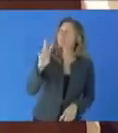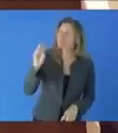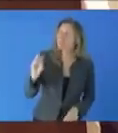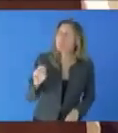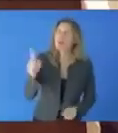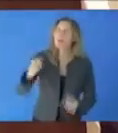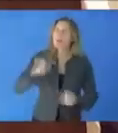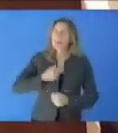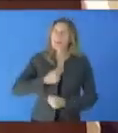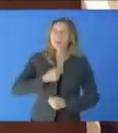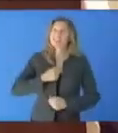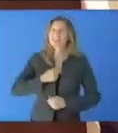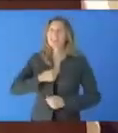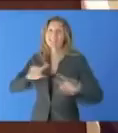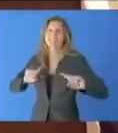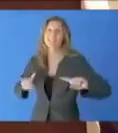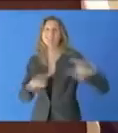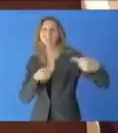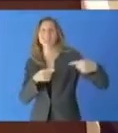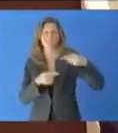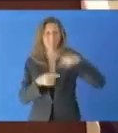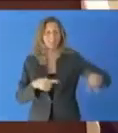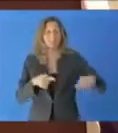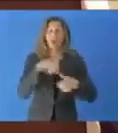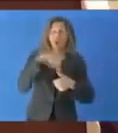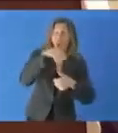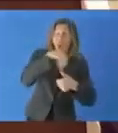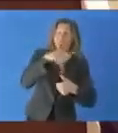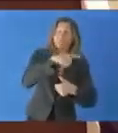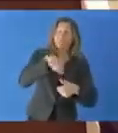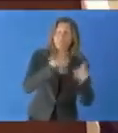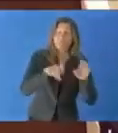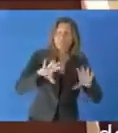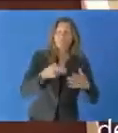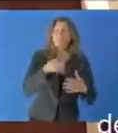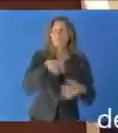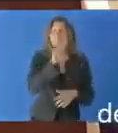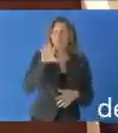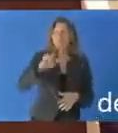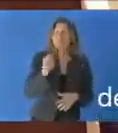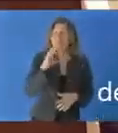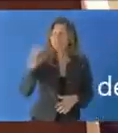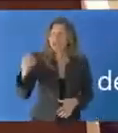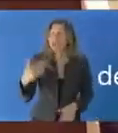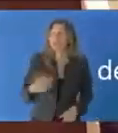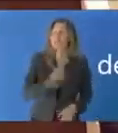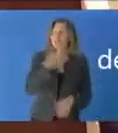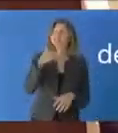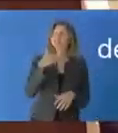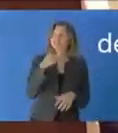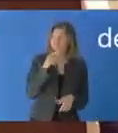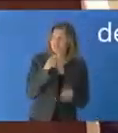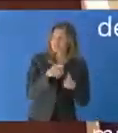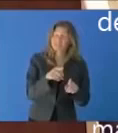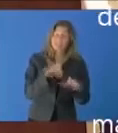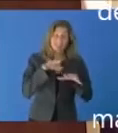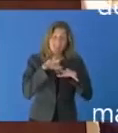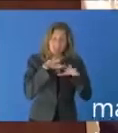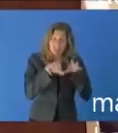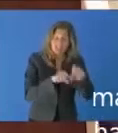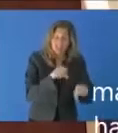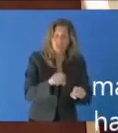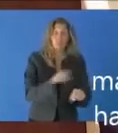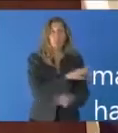'Azerbaïdjan s'est permis de déclencher en 2020 un conflit militaire contre les populations arméniennes en Alsakh et qui a fait plus de 15 000